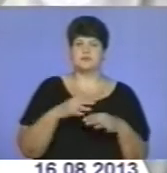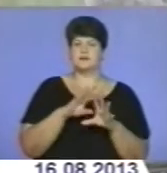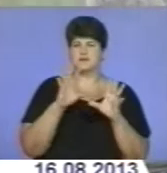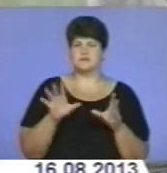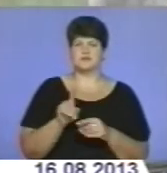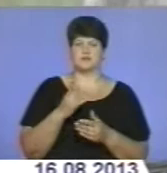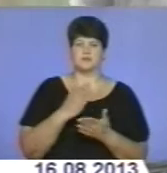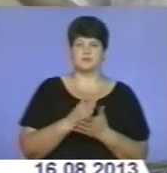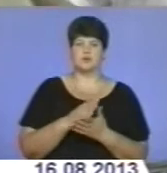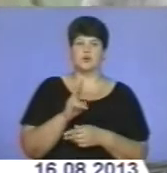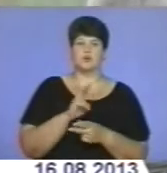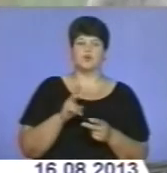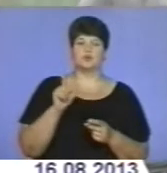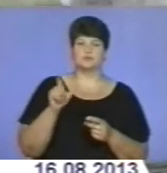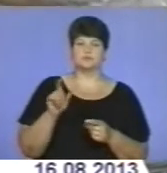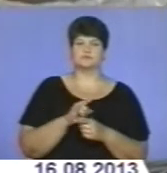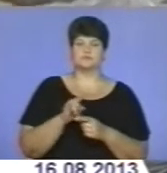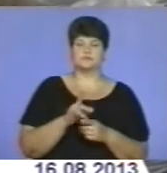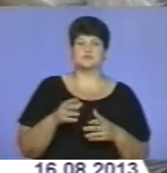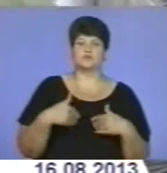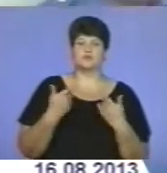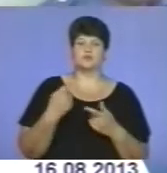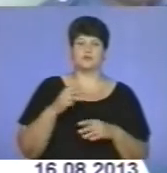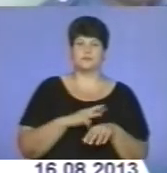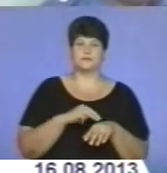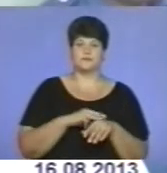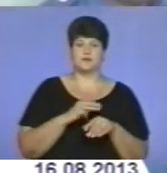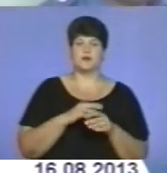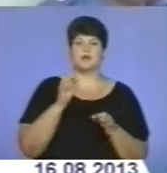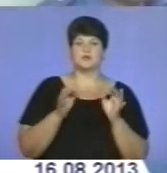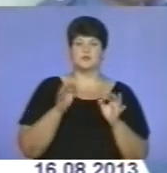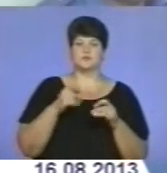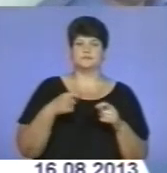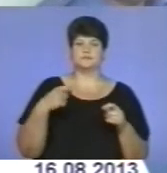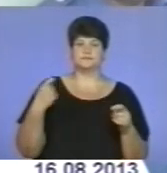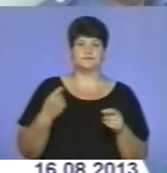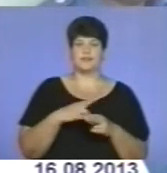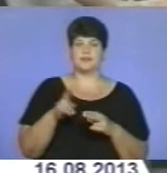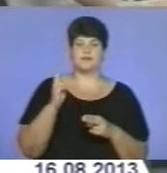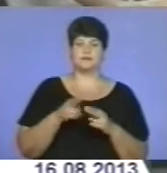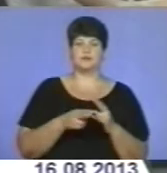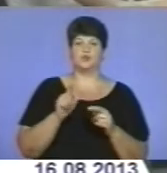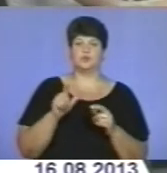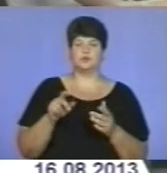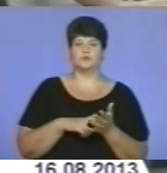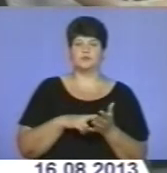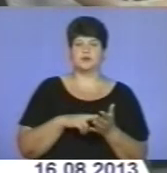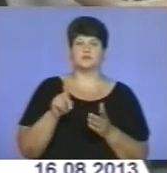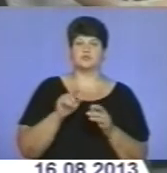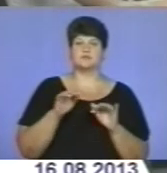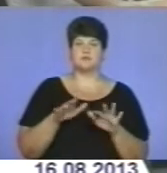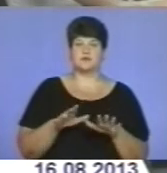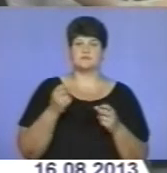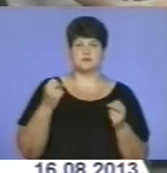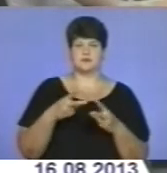що мали. Ошукані за допомогою звернулися до правоохоронних органів. Та от судова тяганина ніяк не завершиться. Люди побоюються, що справу